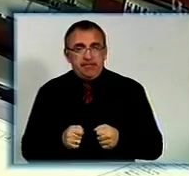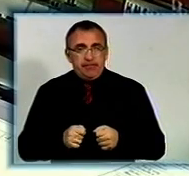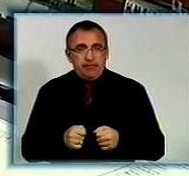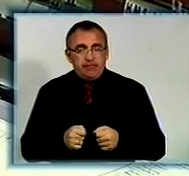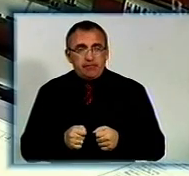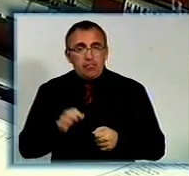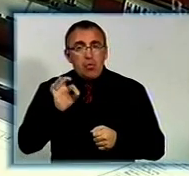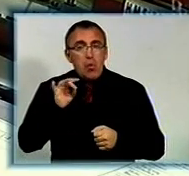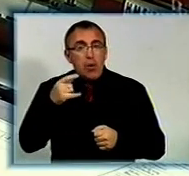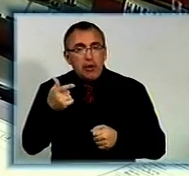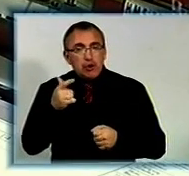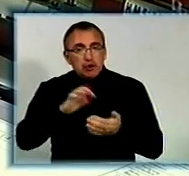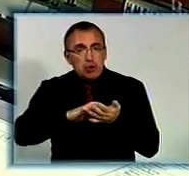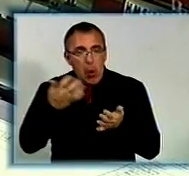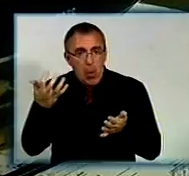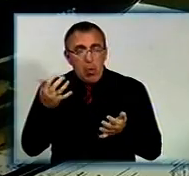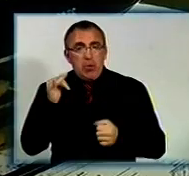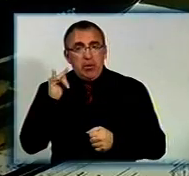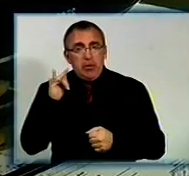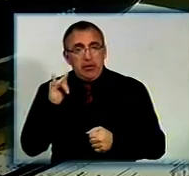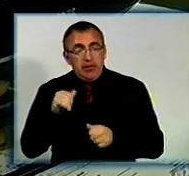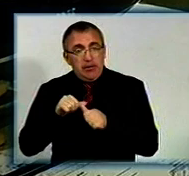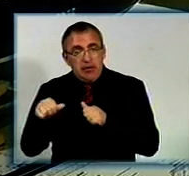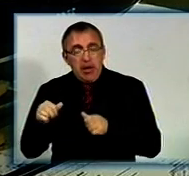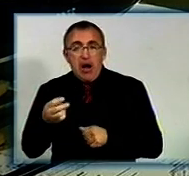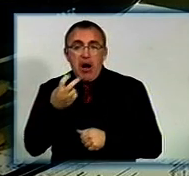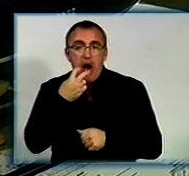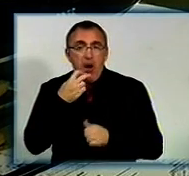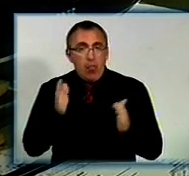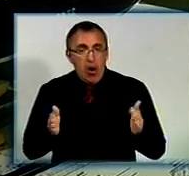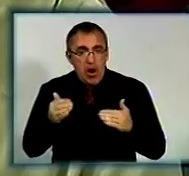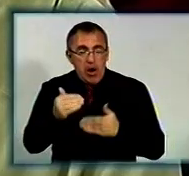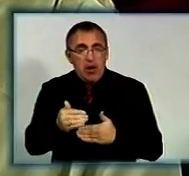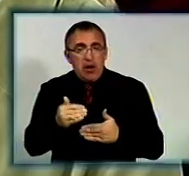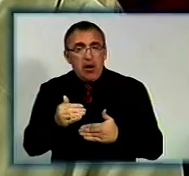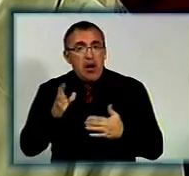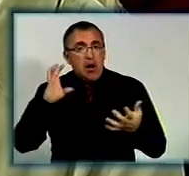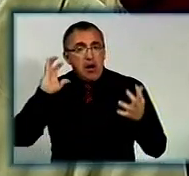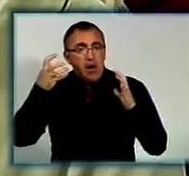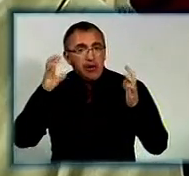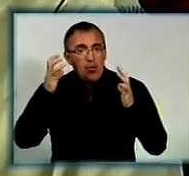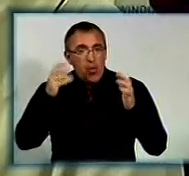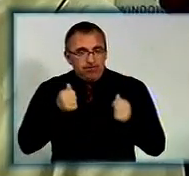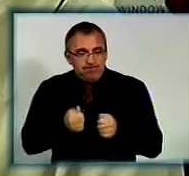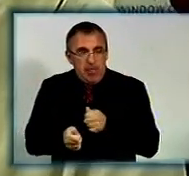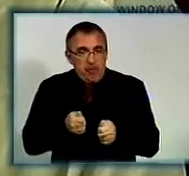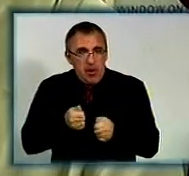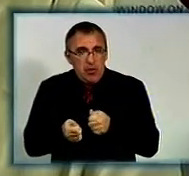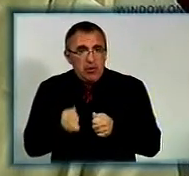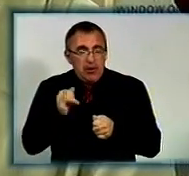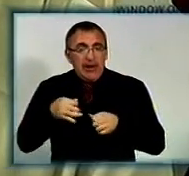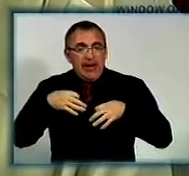оргскло. Крім акумуляторів, радіоапаратури і